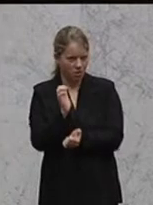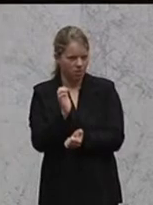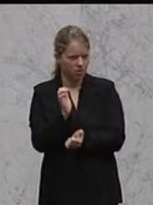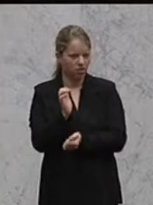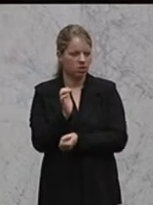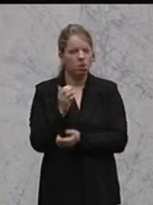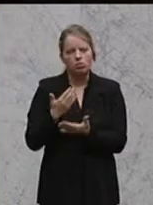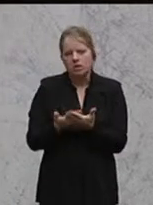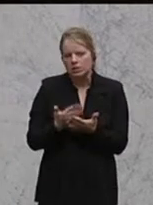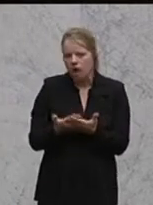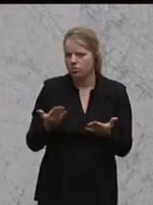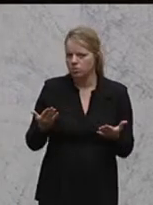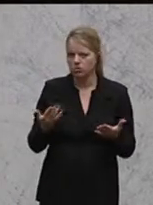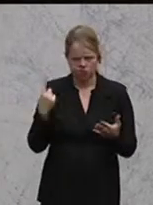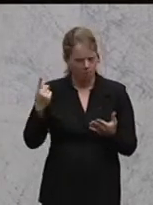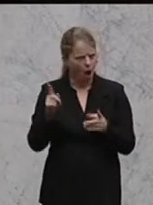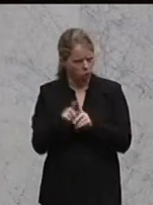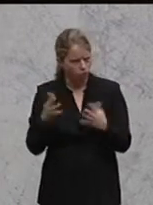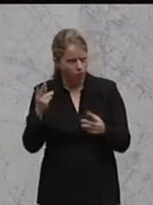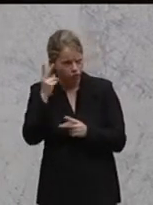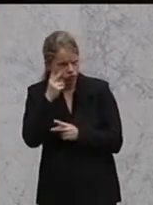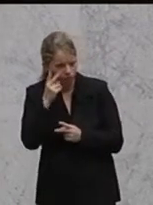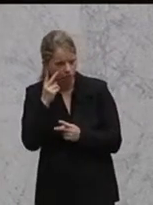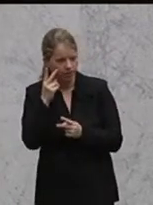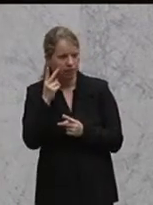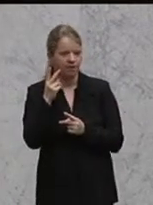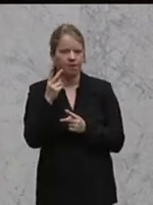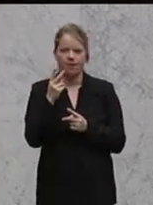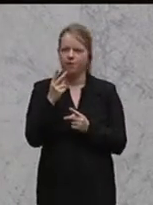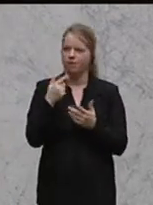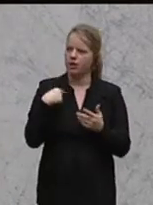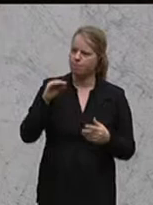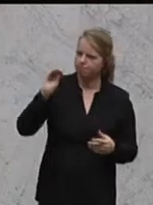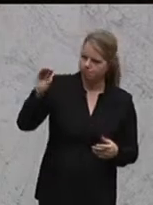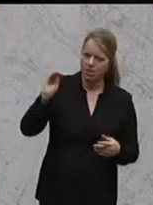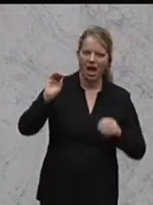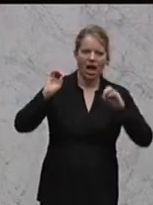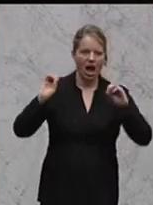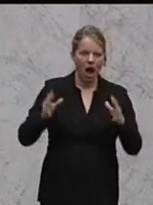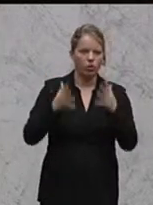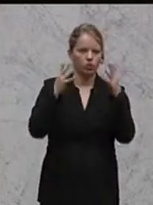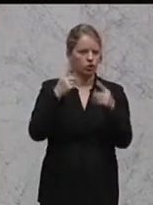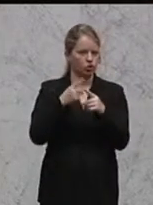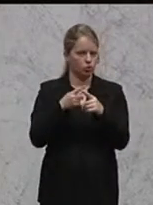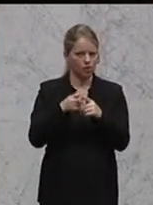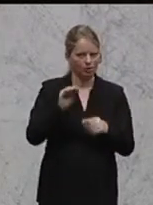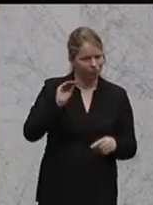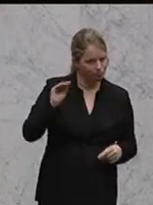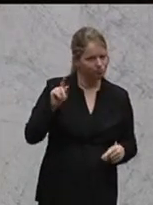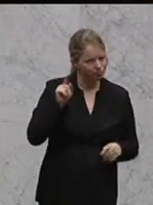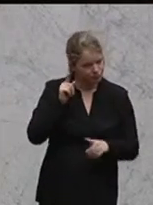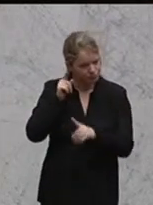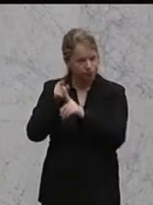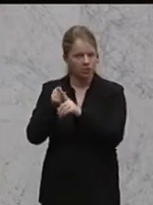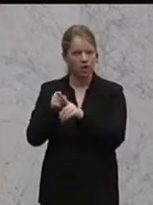einmal, und ich glaube, Sie interpretieren es ja auch so, die Einladung, dass wir das an Sie richten, diese aktuelle Stunde einmal, zunächst einmal die